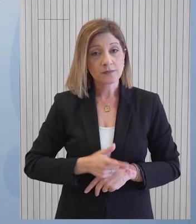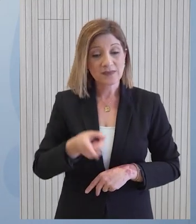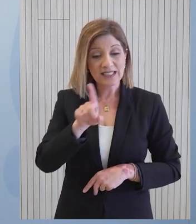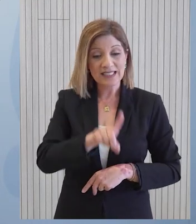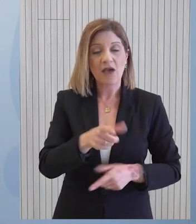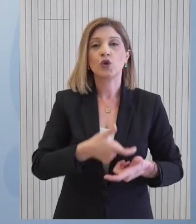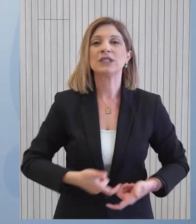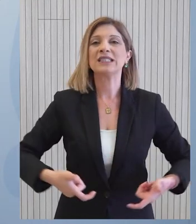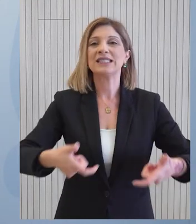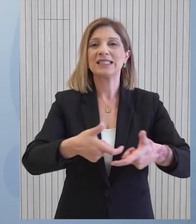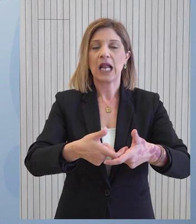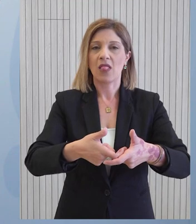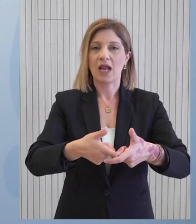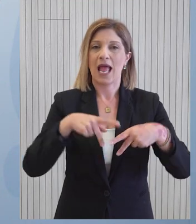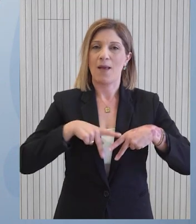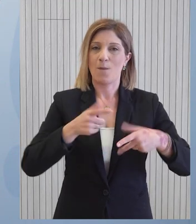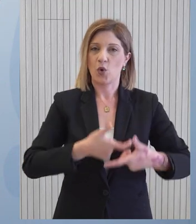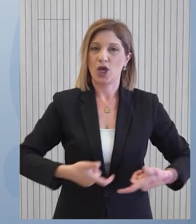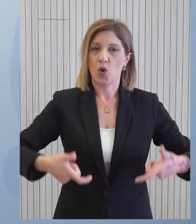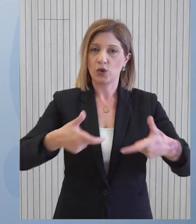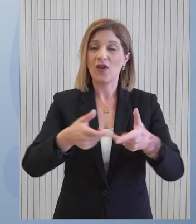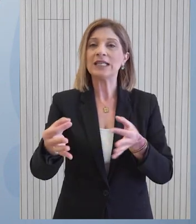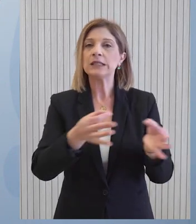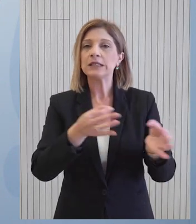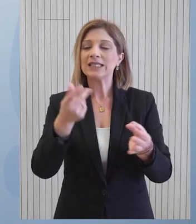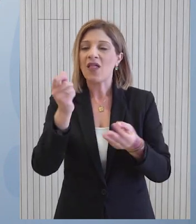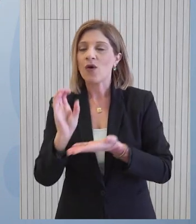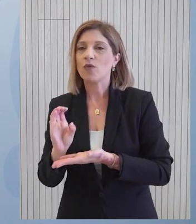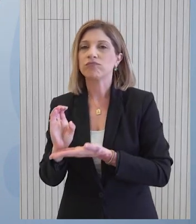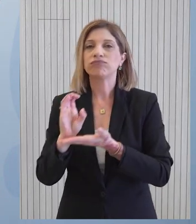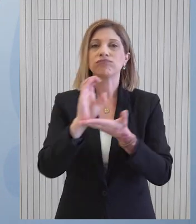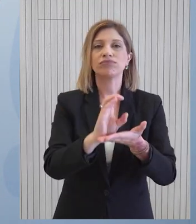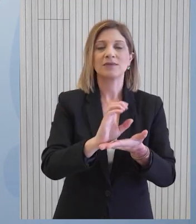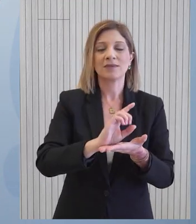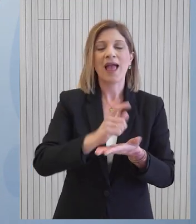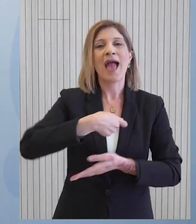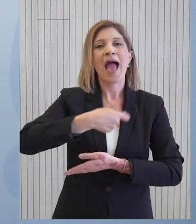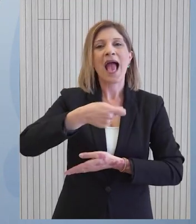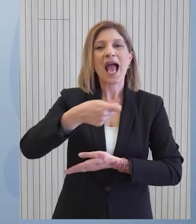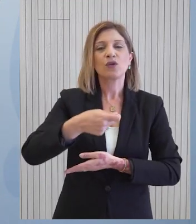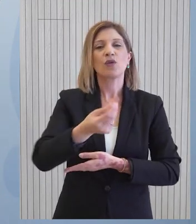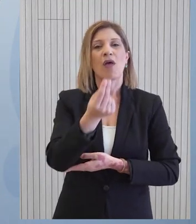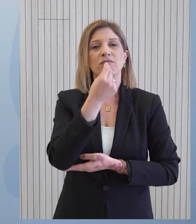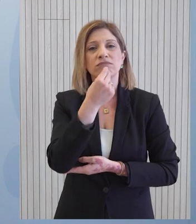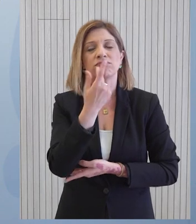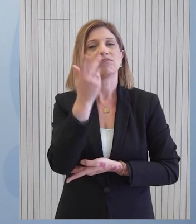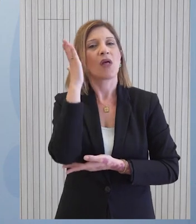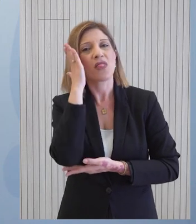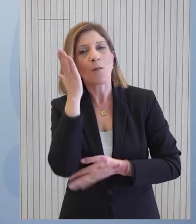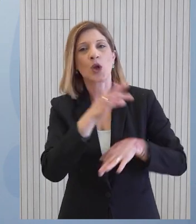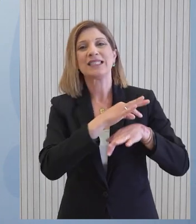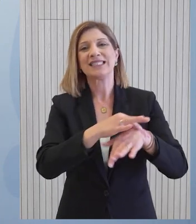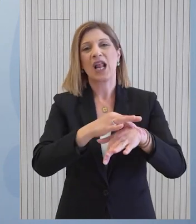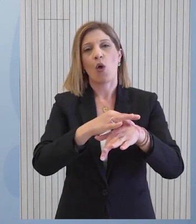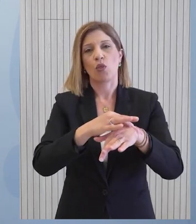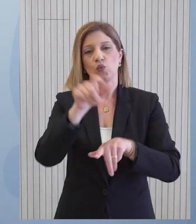αυριανή συνεδρία του Υπουργικού Συμβουλίου σχέδιο για επιδότηση των εξόδων μετάβασης, διαμονής και διατροφής για τους συνοδούς ασθενών